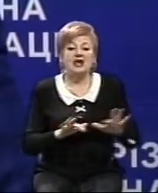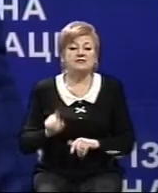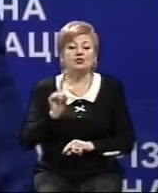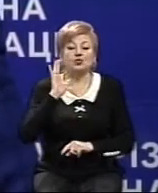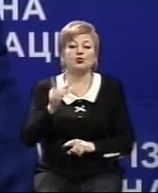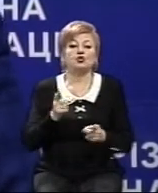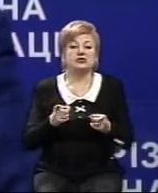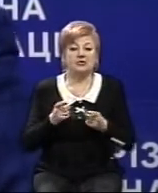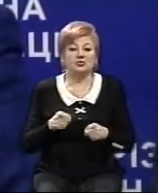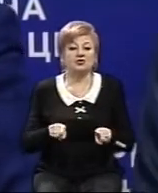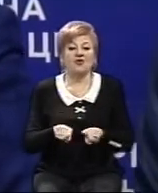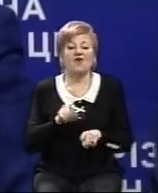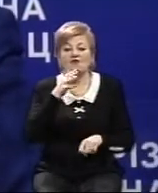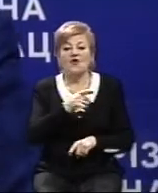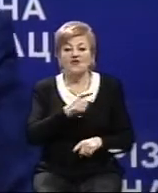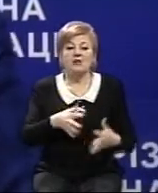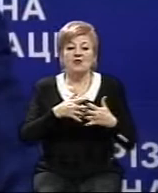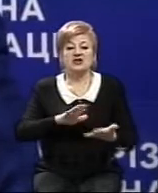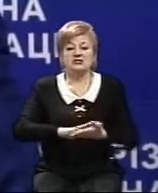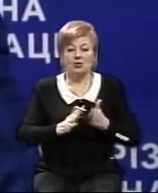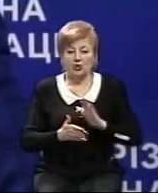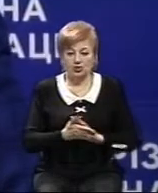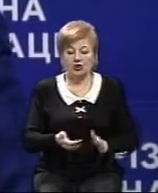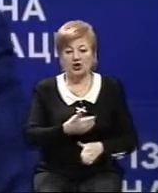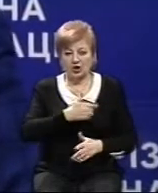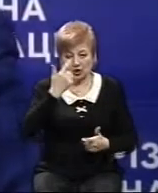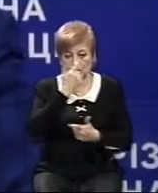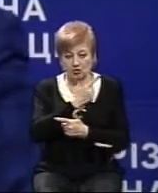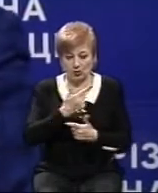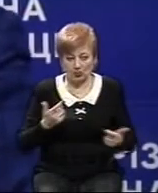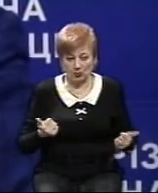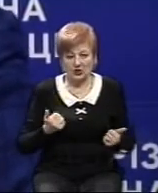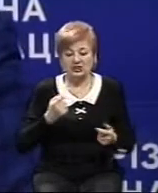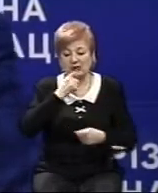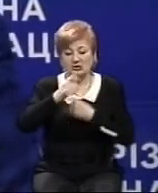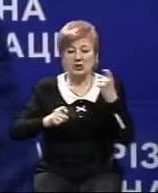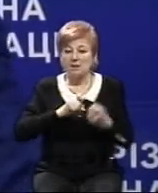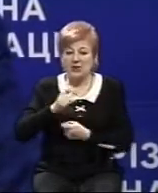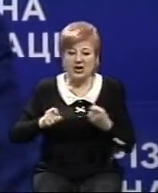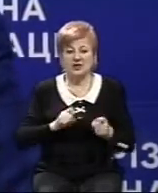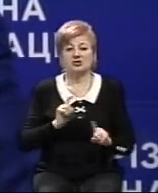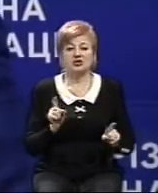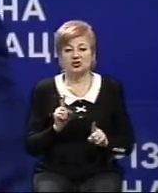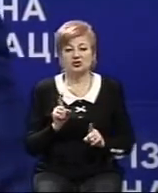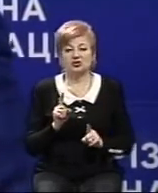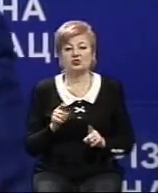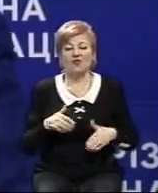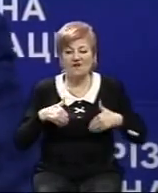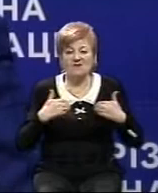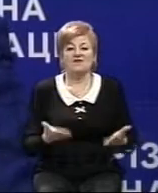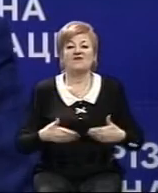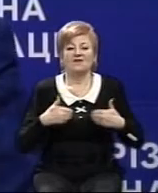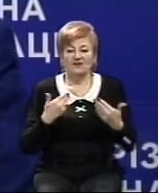в ході військового стану. Хочу попередити про розпущення тих пліток, які зачасту і висказували вже